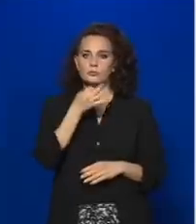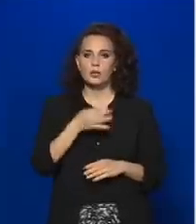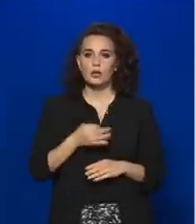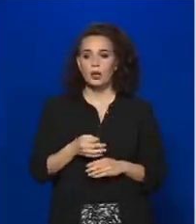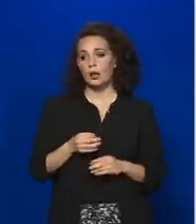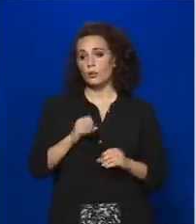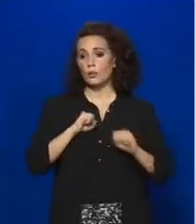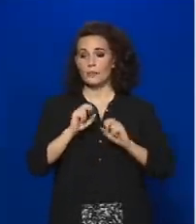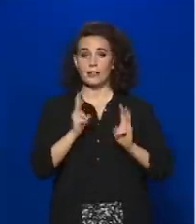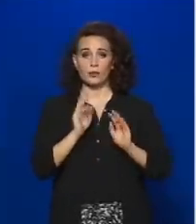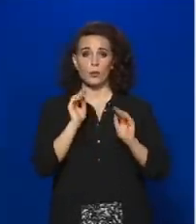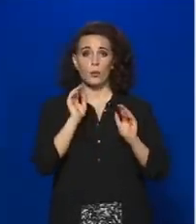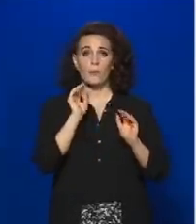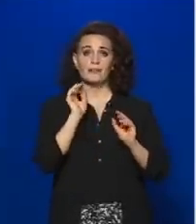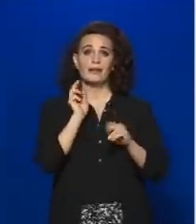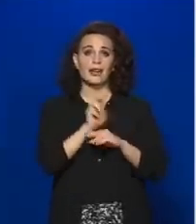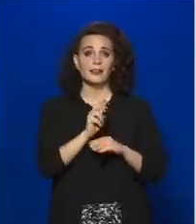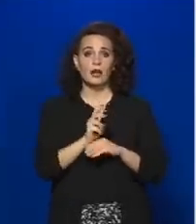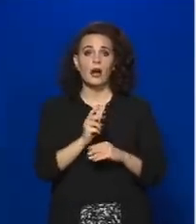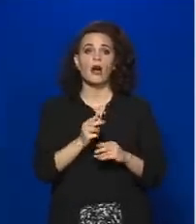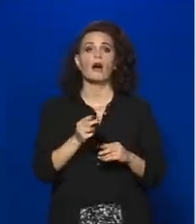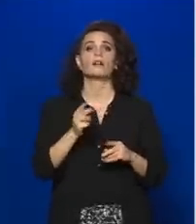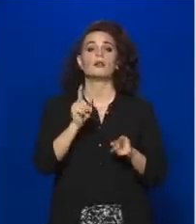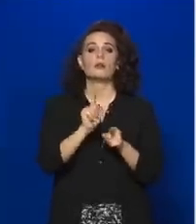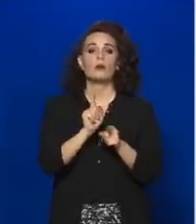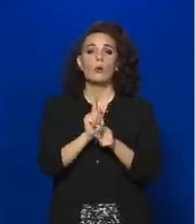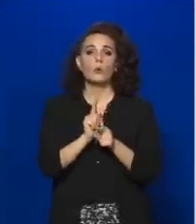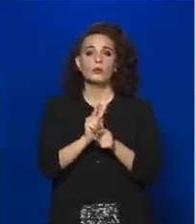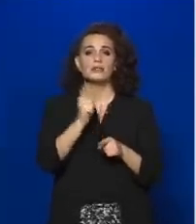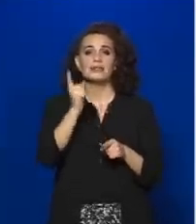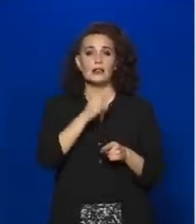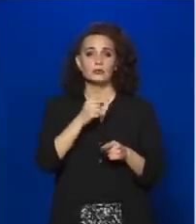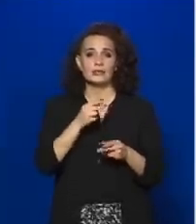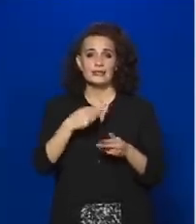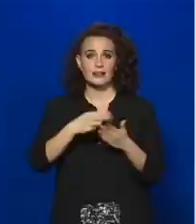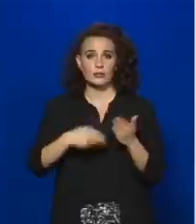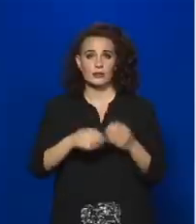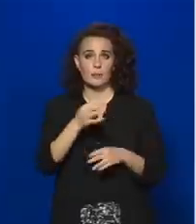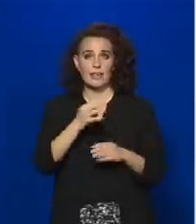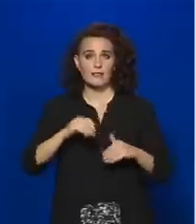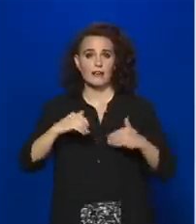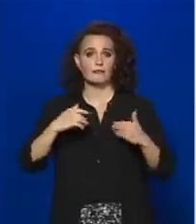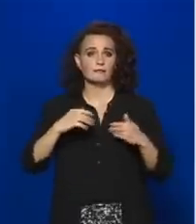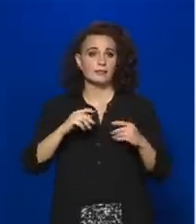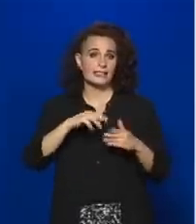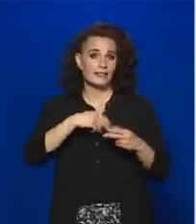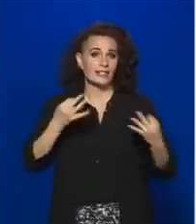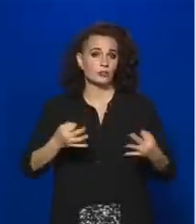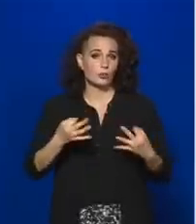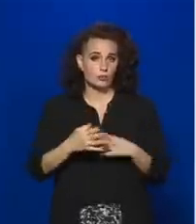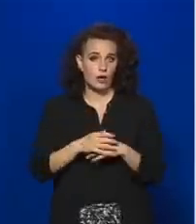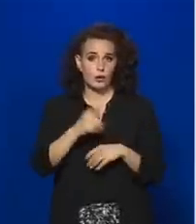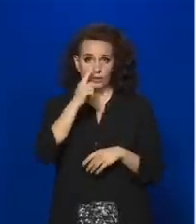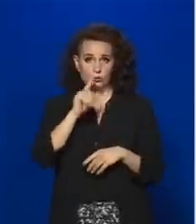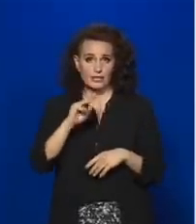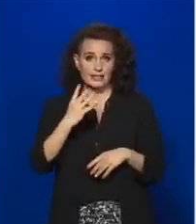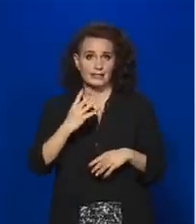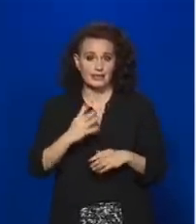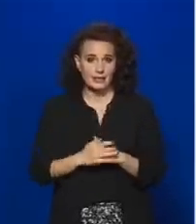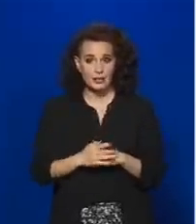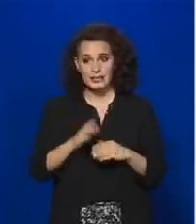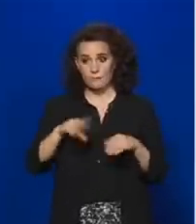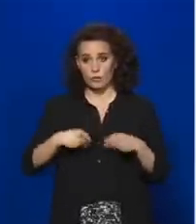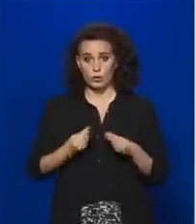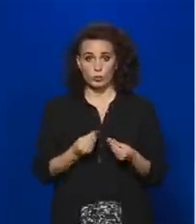kormány, hogy a romány törvényhozás szerdán a trianoni szerződés napjává nyilvánított a június 4-ét. Ezen a napon az elfogadott törvény